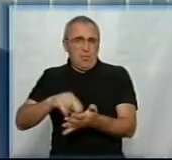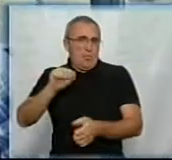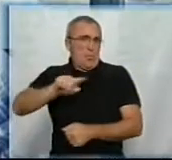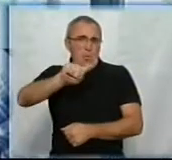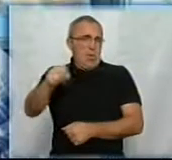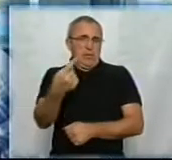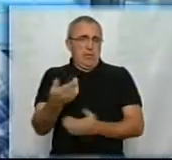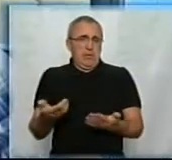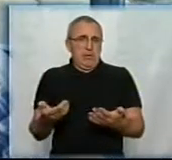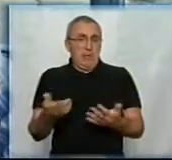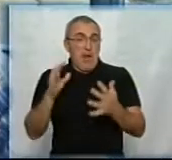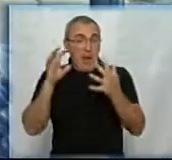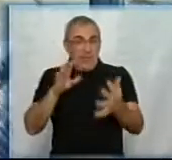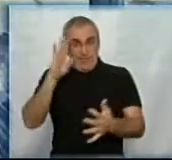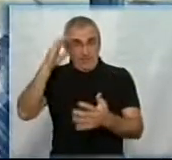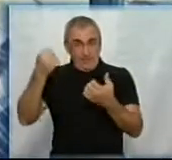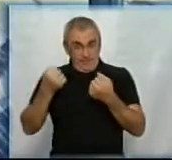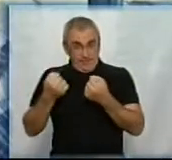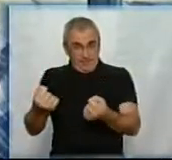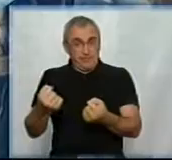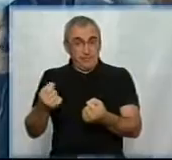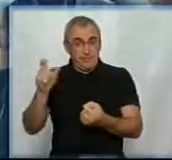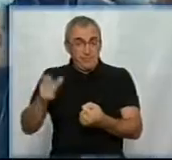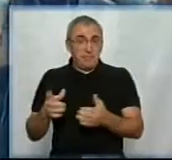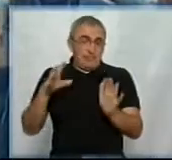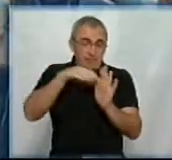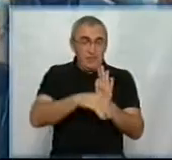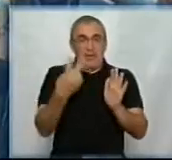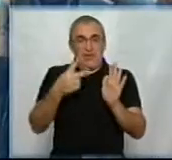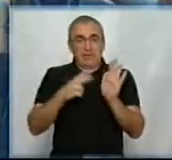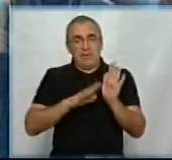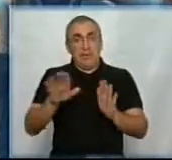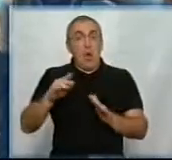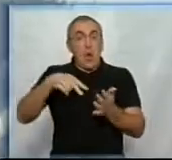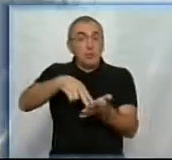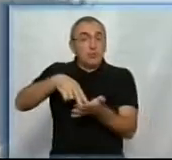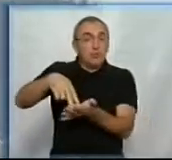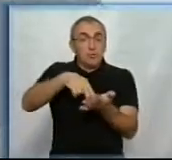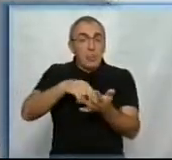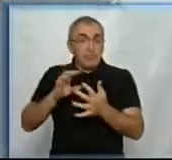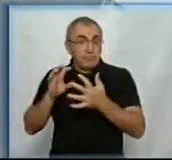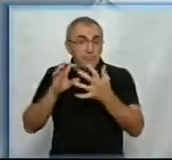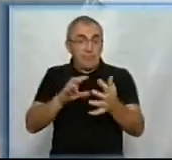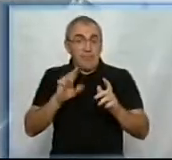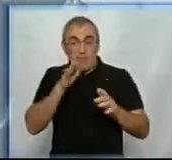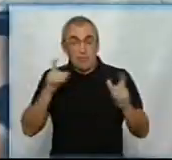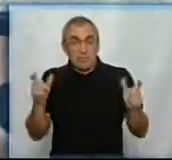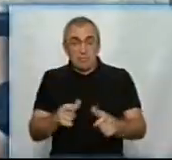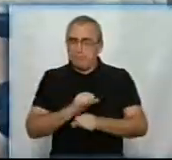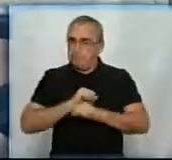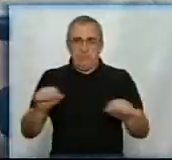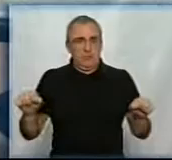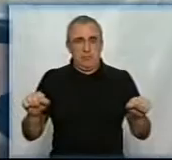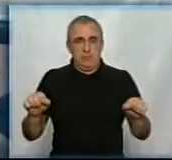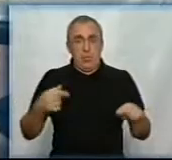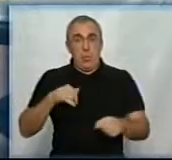мінімум. Цей автобус, за словами водія Івана Кротенка, вміщує 27 дітей. Каже, стоячих пасажирів перевозити під час карантину не можна. У нас